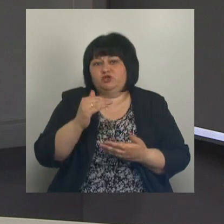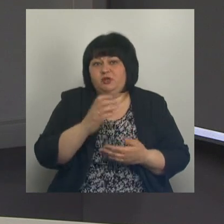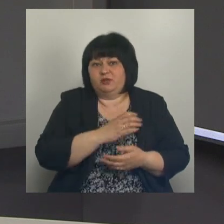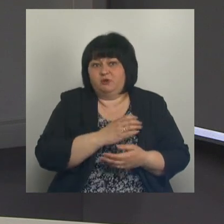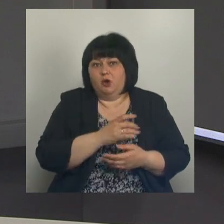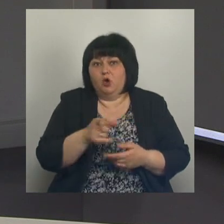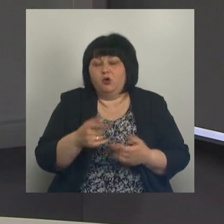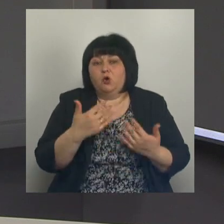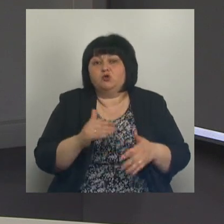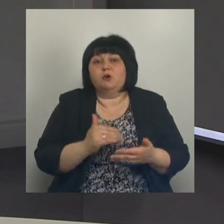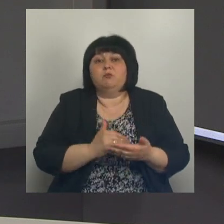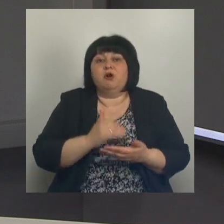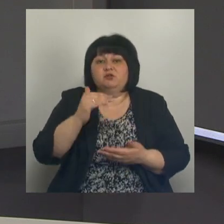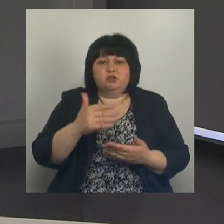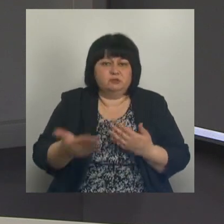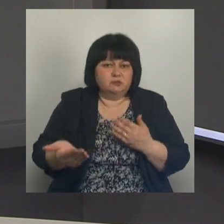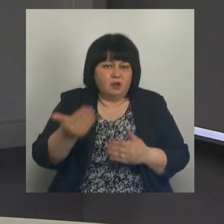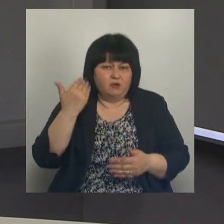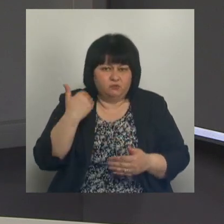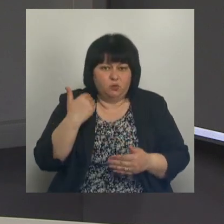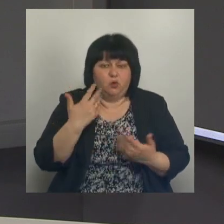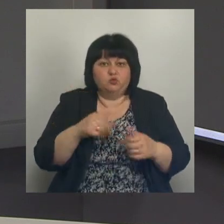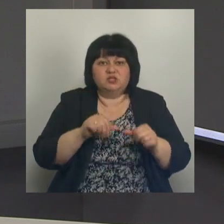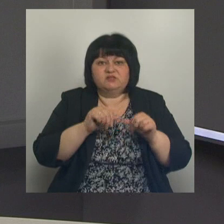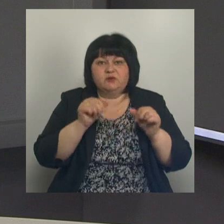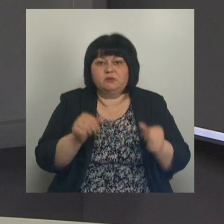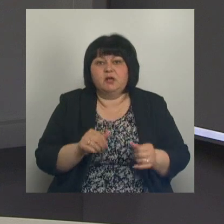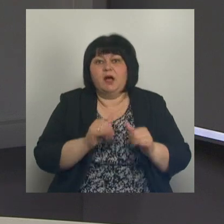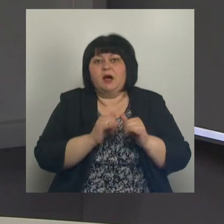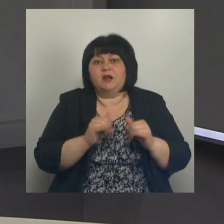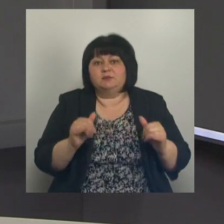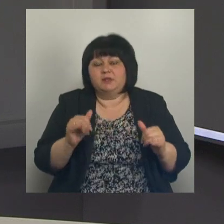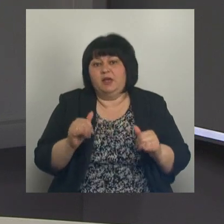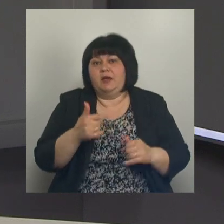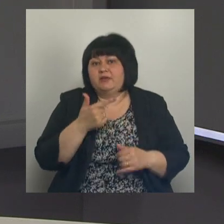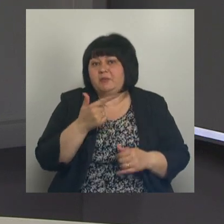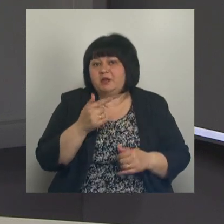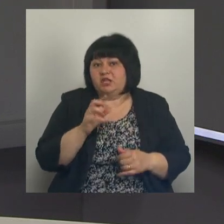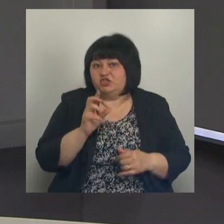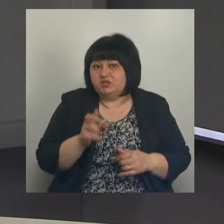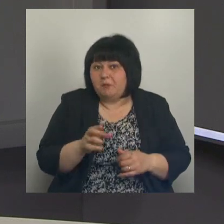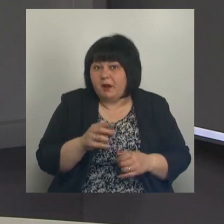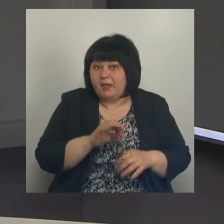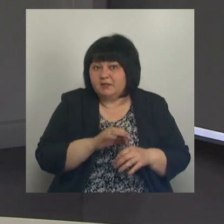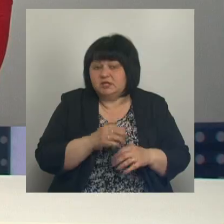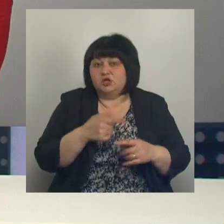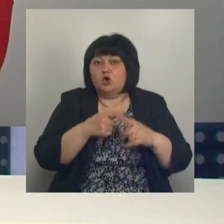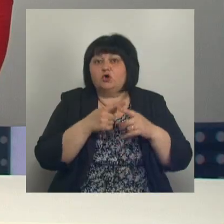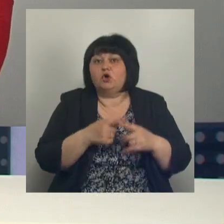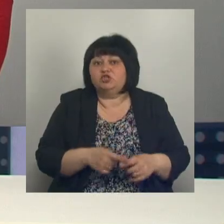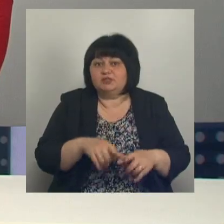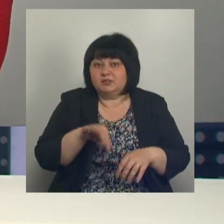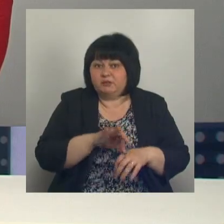а оно у него повышенное очень давно, уже сформировалась, развилась гипертоническая болезнь, то есть это уже хроническое